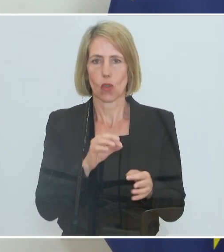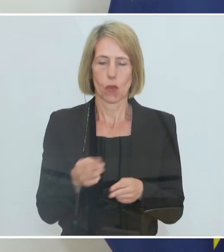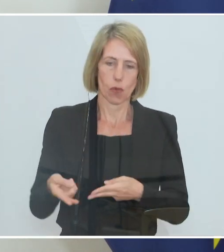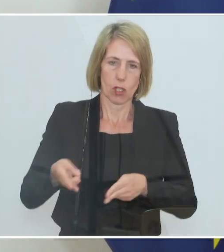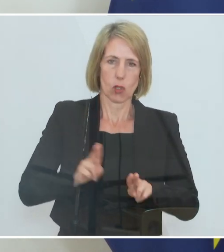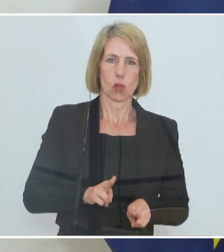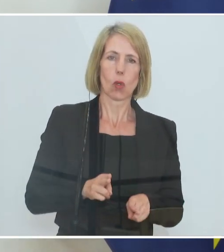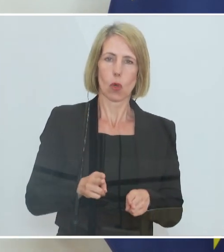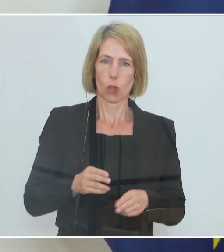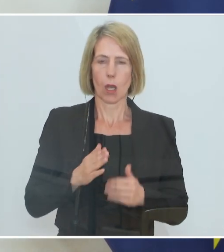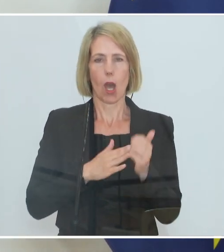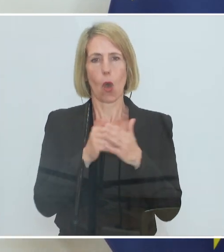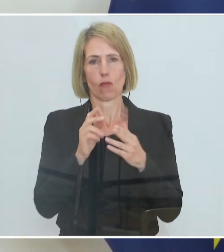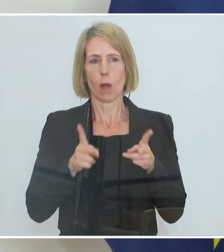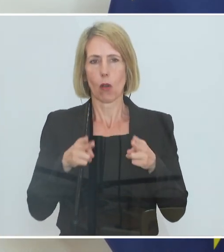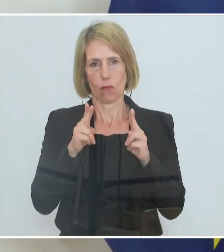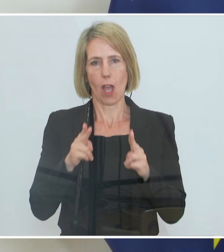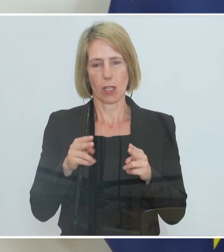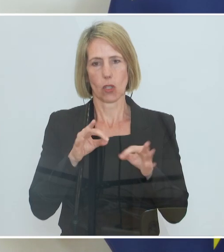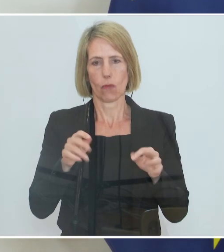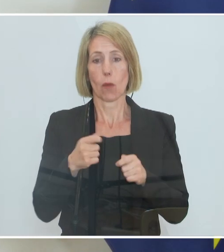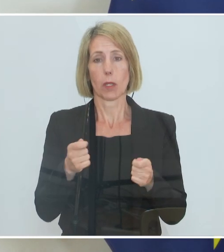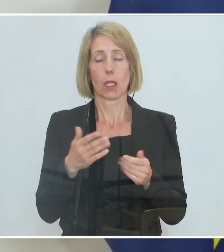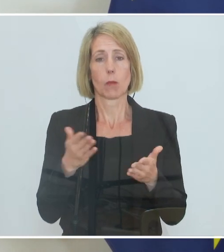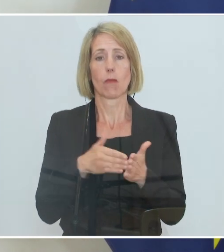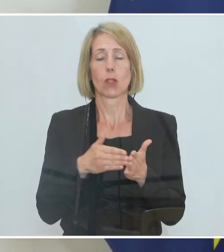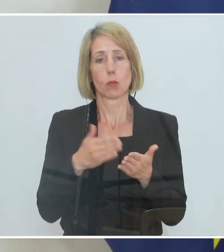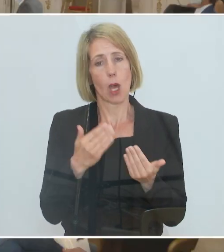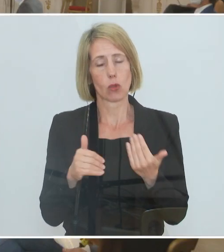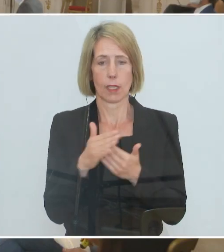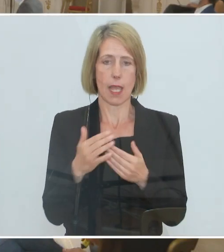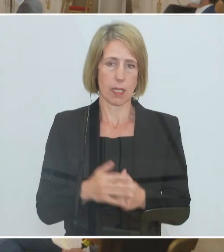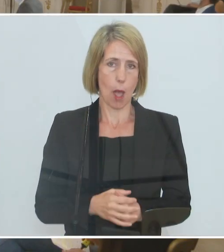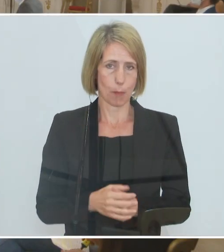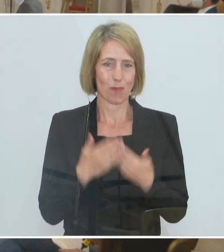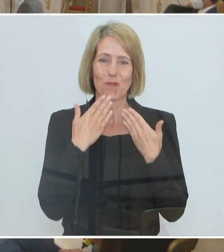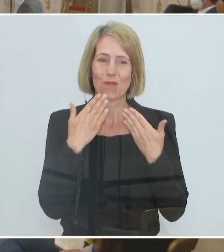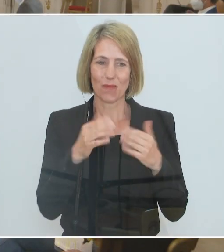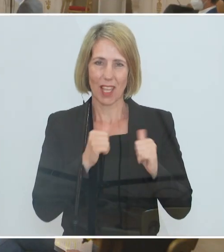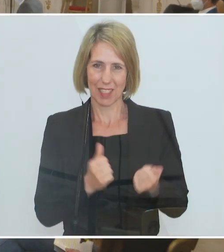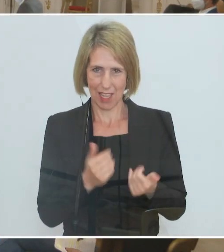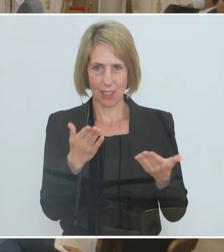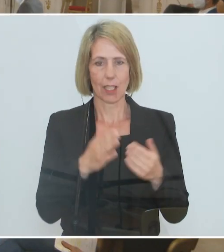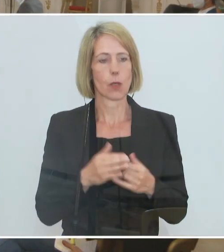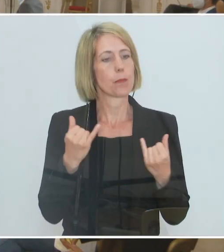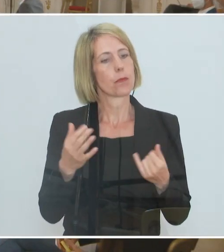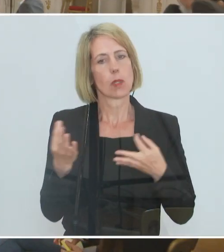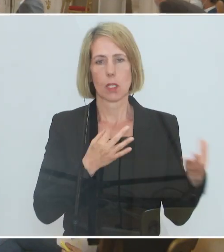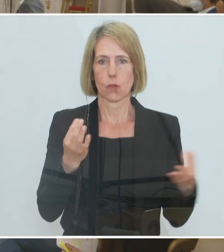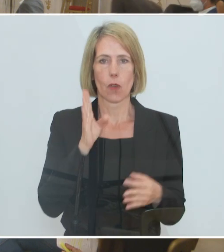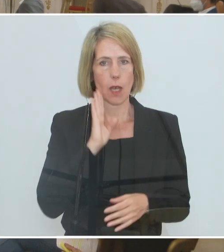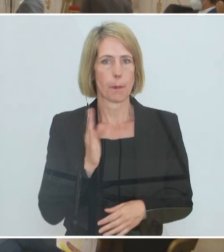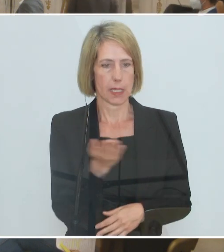für diejenigen Betriebe, die noch ein bisschen länger brauchen. Vielen herzlichen Dank. Vielen Dank. Ich darf nun um Ihre Fragen bitten. Herr